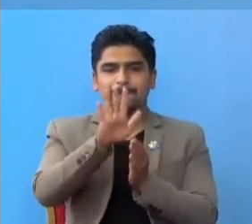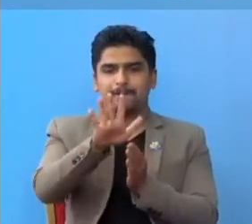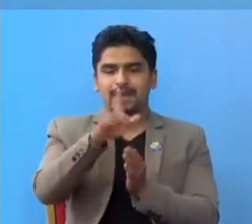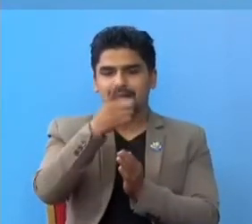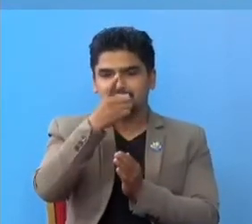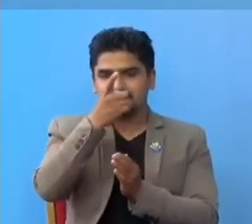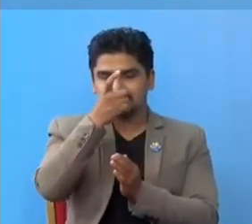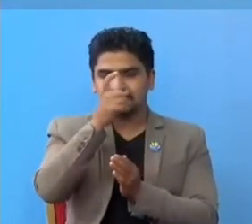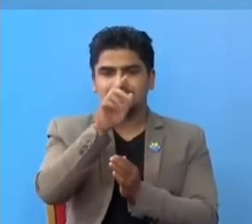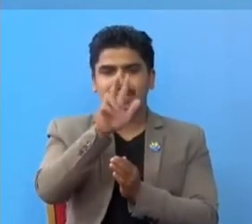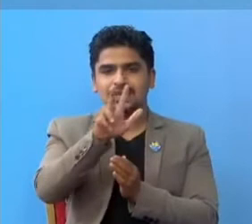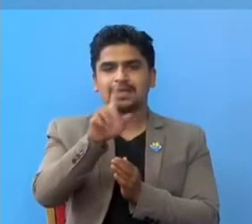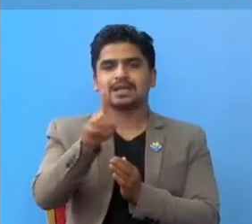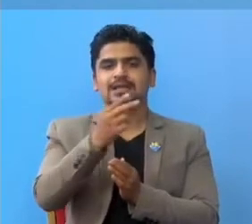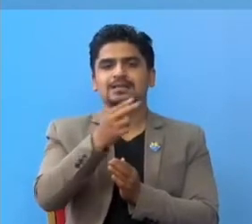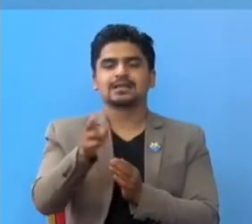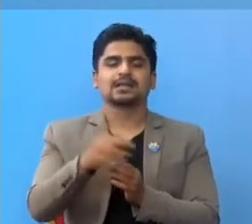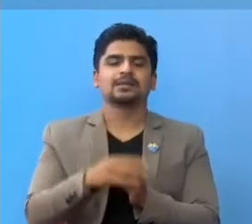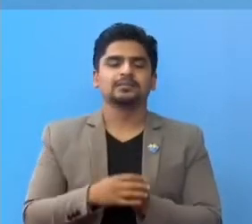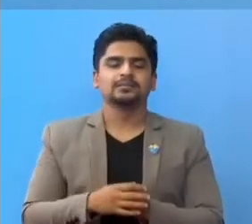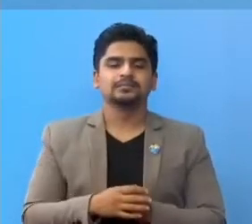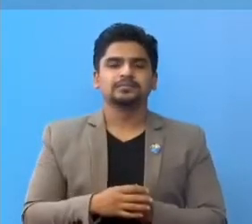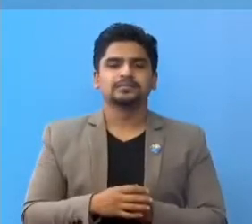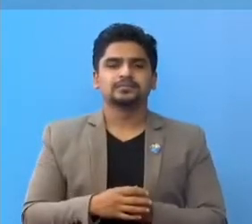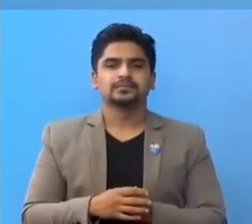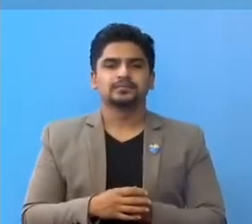साए एकासी जना उन्नों छा।